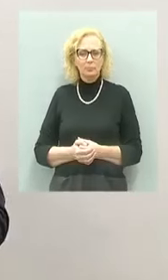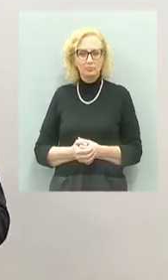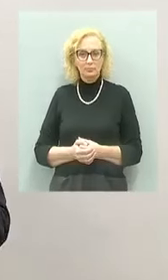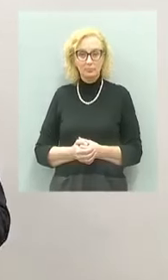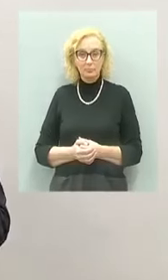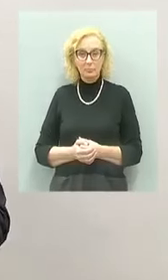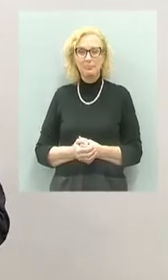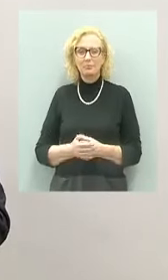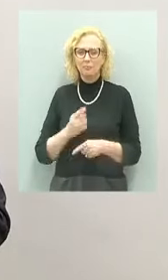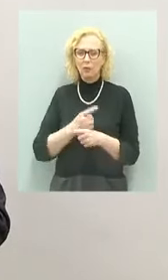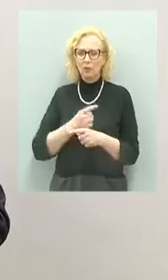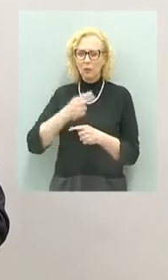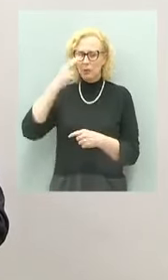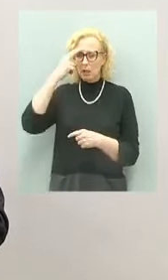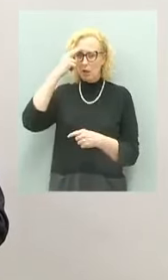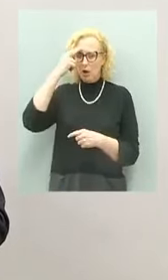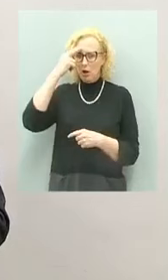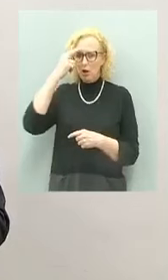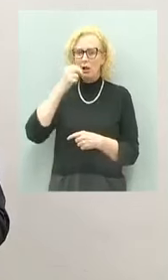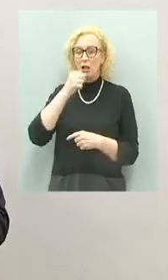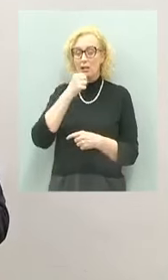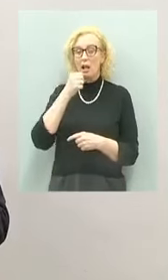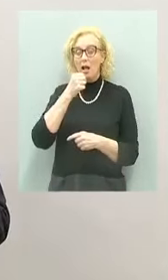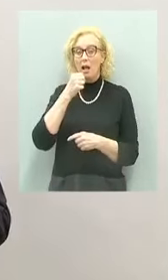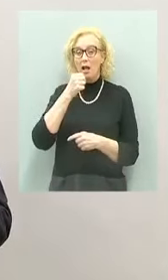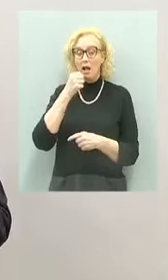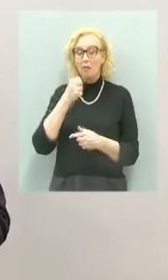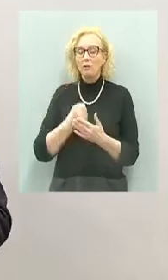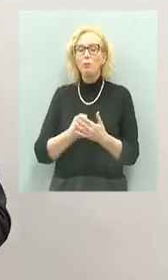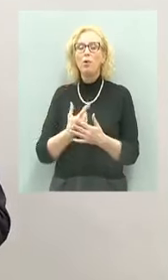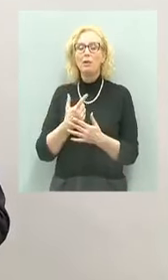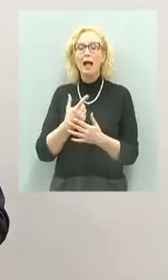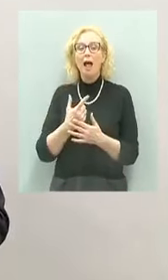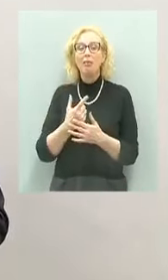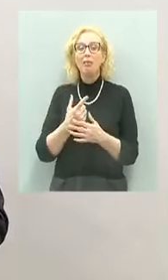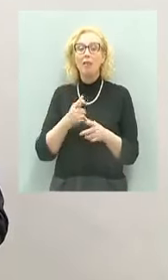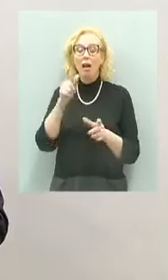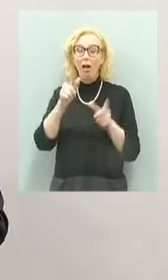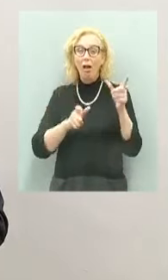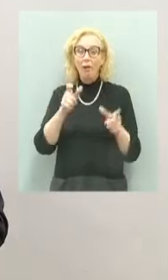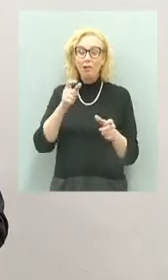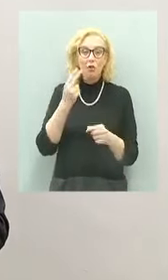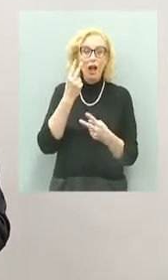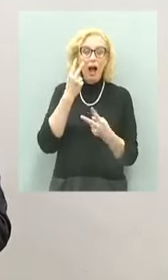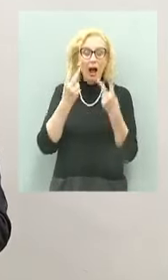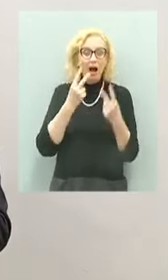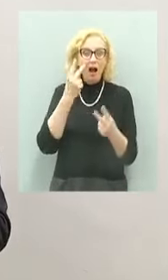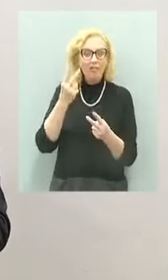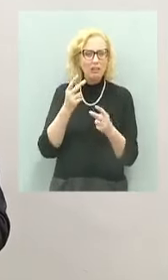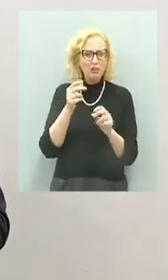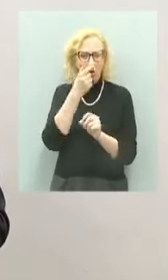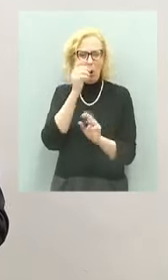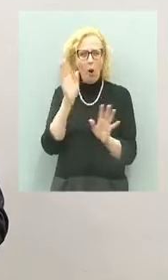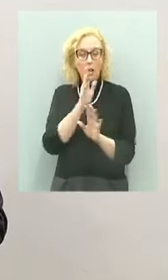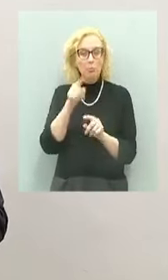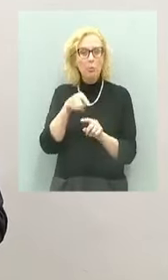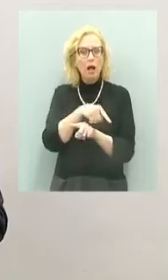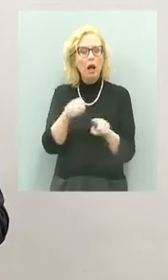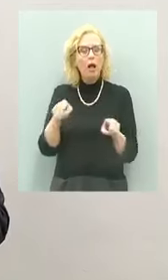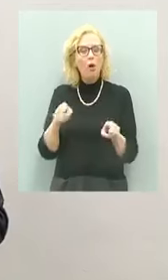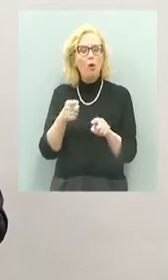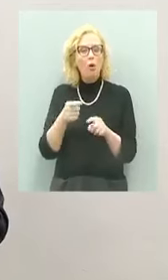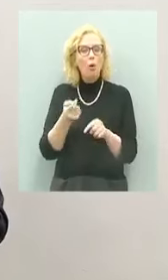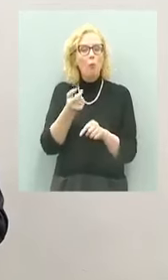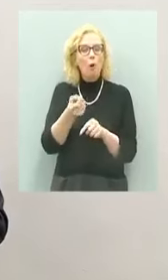Il dovere di ricordare è dunque fondamentale, mano a mano che i testimoni diretti di queste atrocità vengono a mancare, diventa